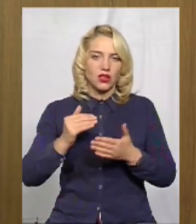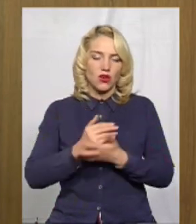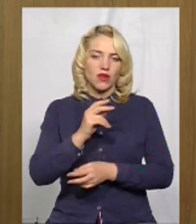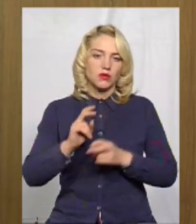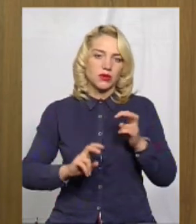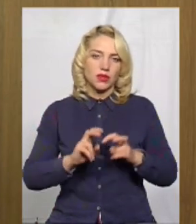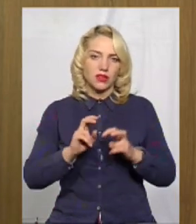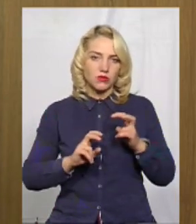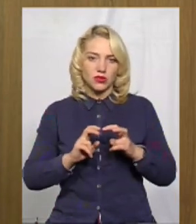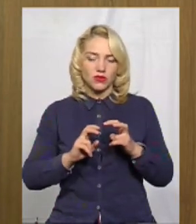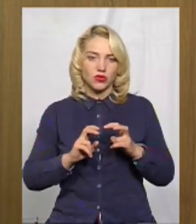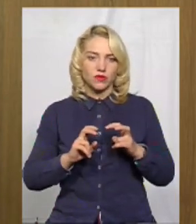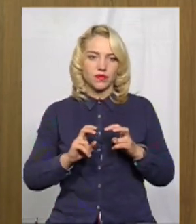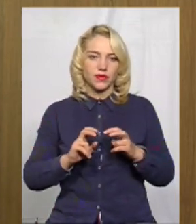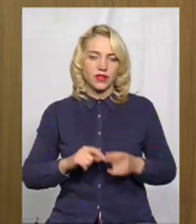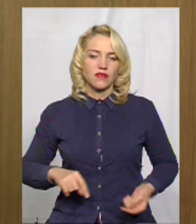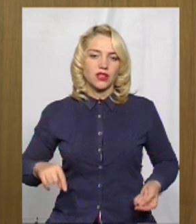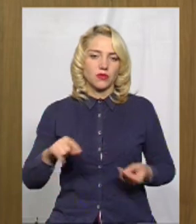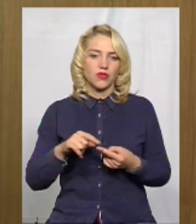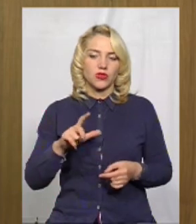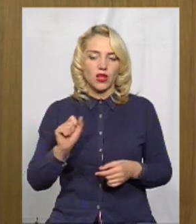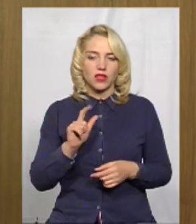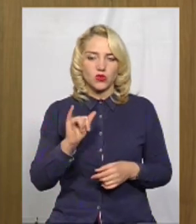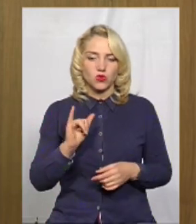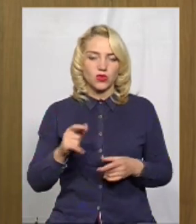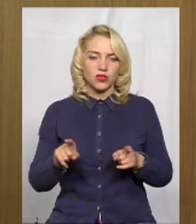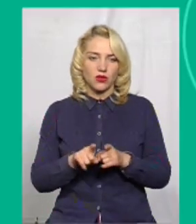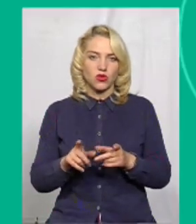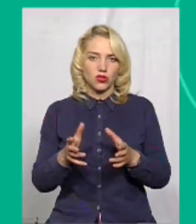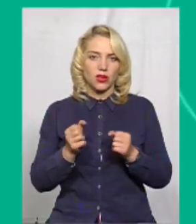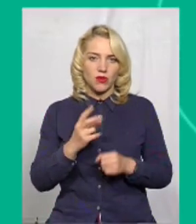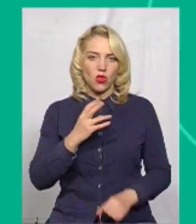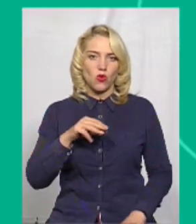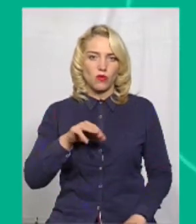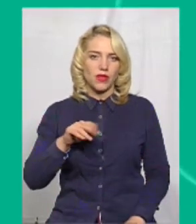відповідного газу, а також отримання номінації.